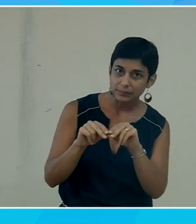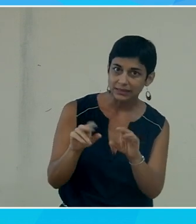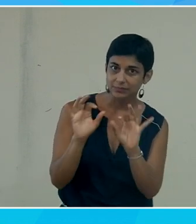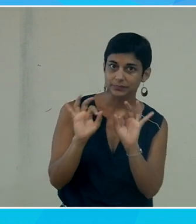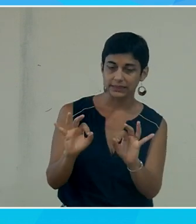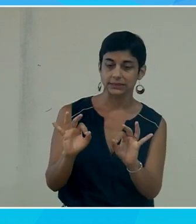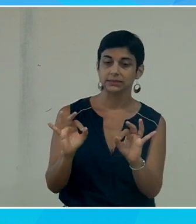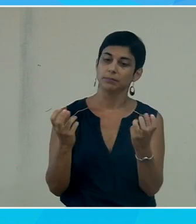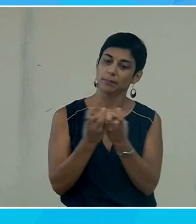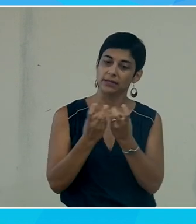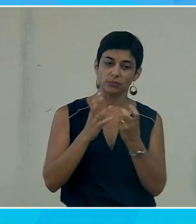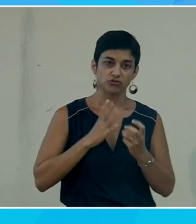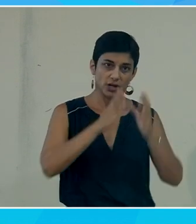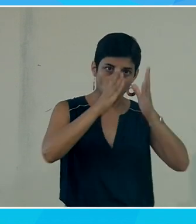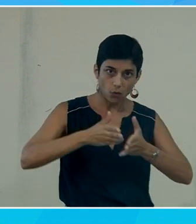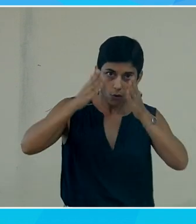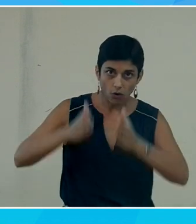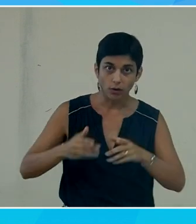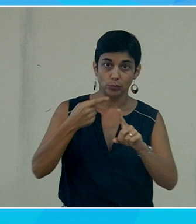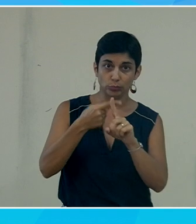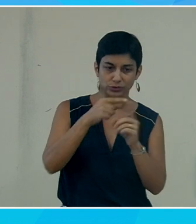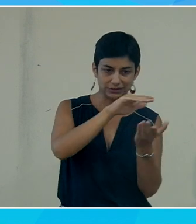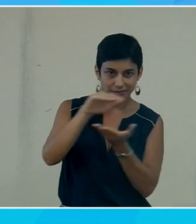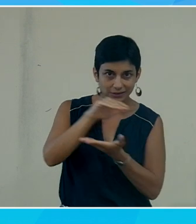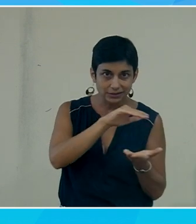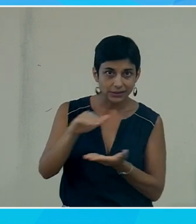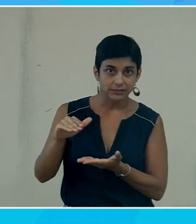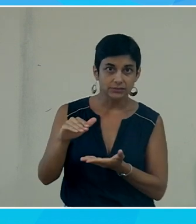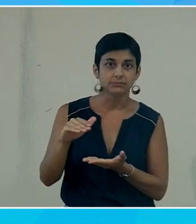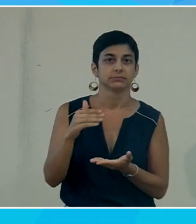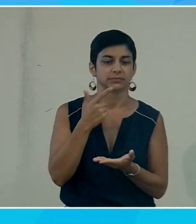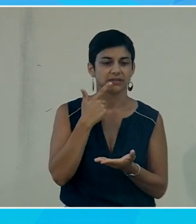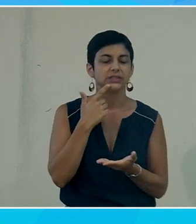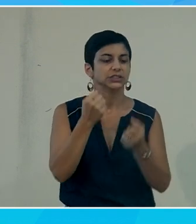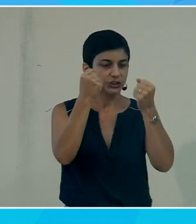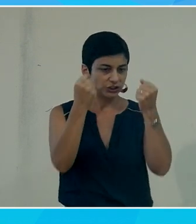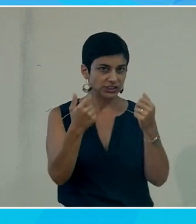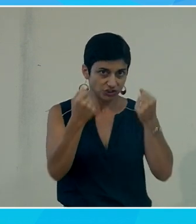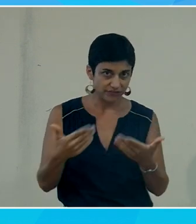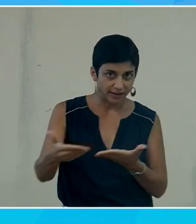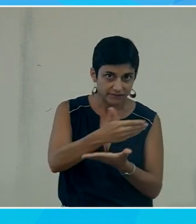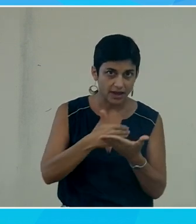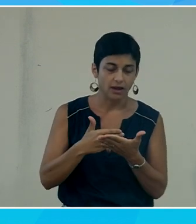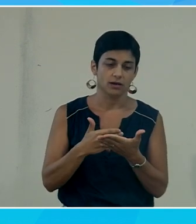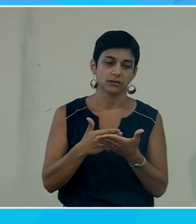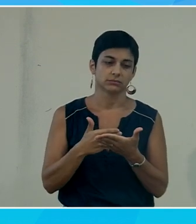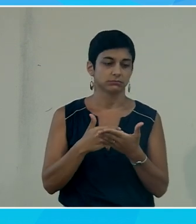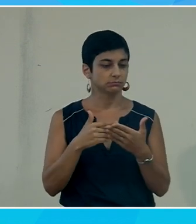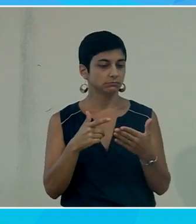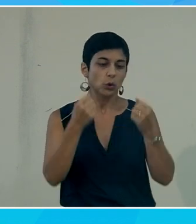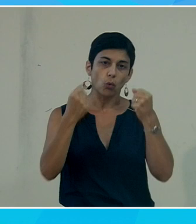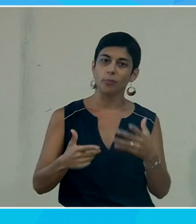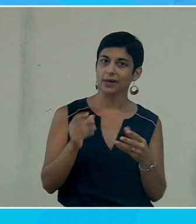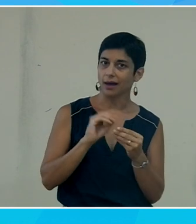avoir dans les colonnes et les lignes pour que la personne puisse dire ah oui donc je vais bien retrouver le chiffre d'affaires ou je vais bien retrouver le nombre d